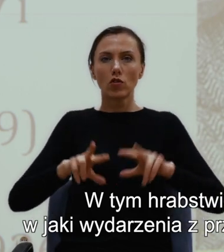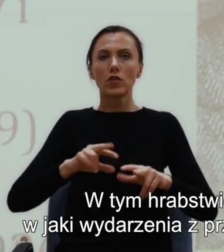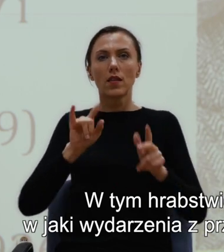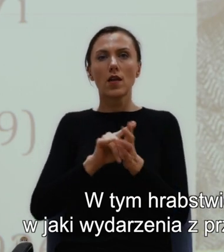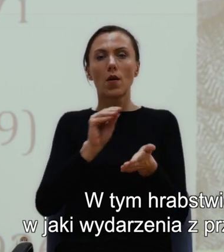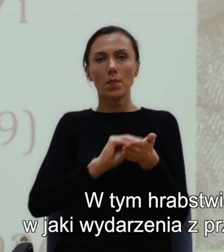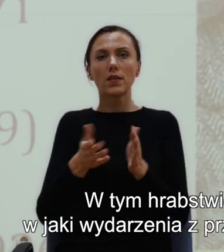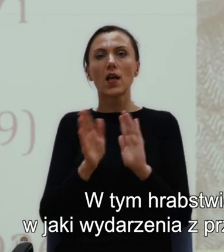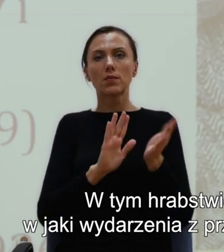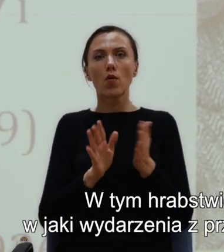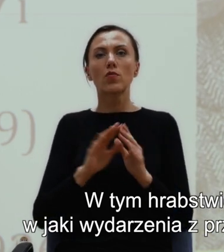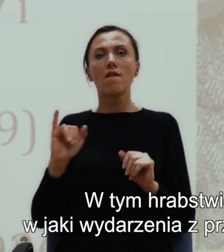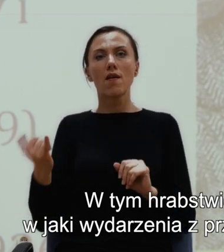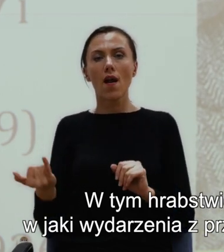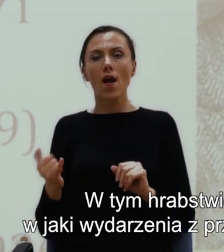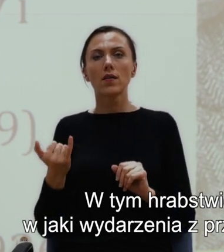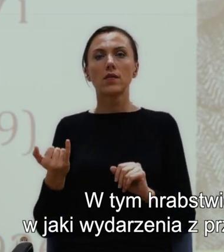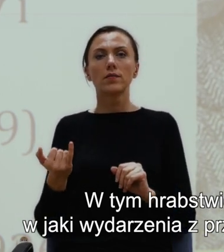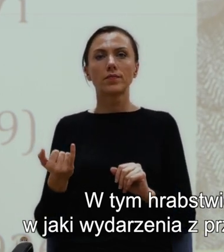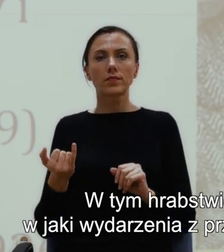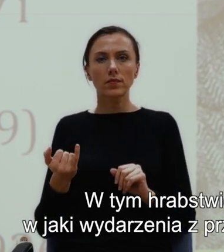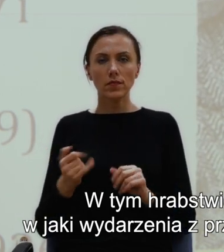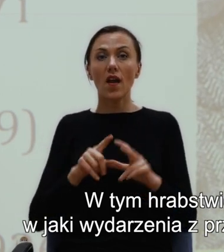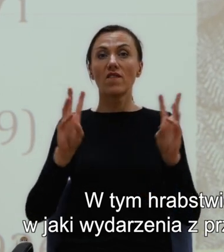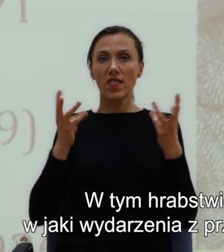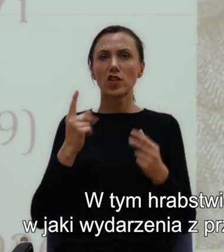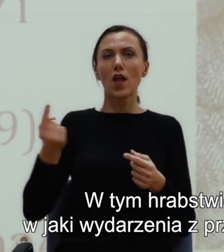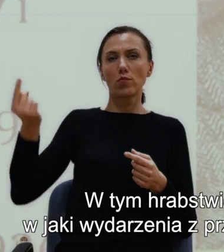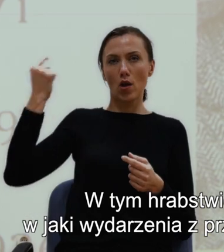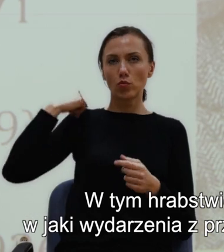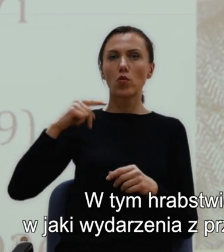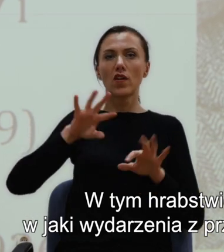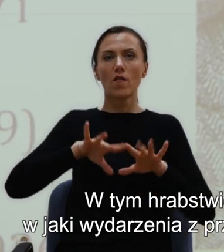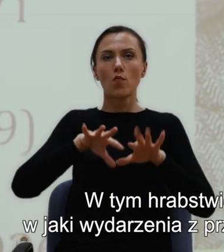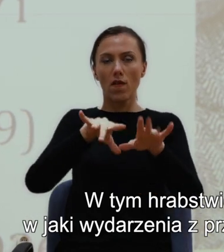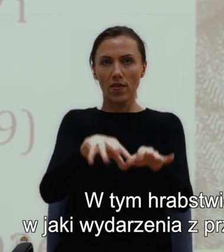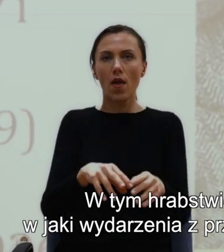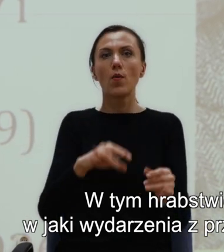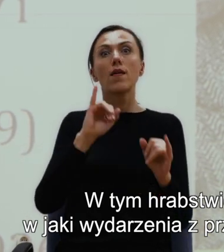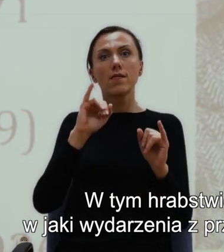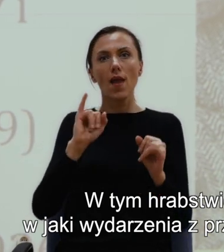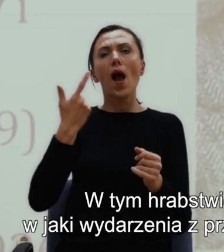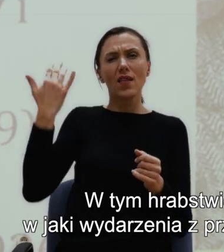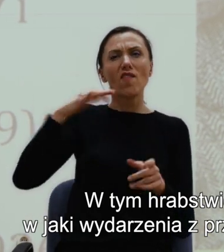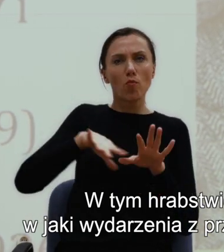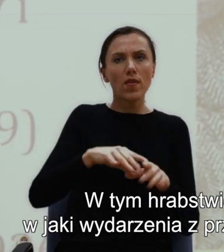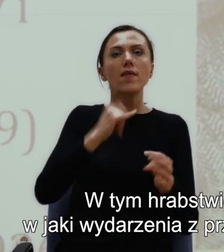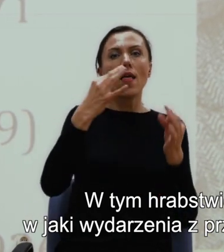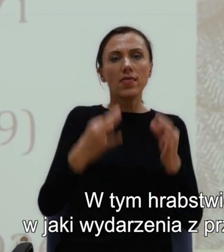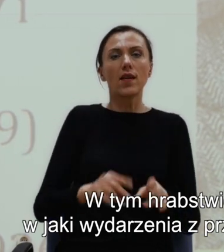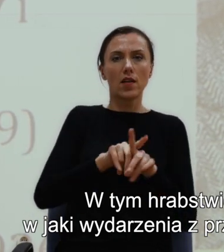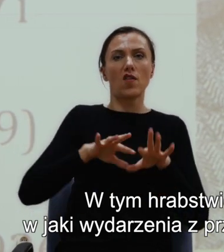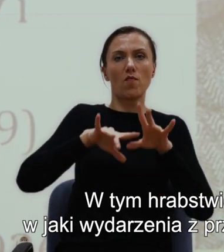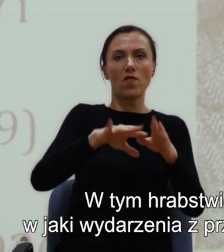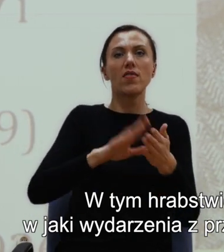wydarzenia przeszłości wpłynęły i wpływają na kolejne